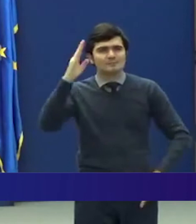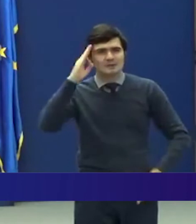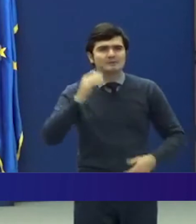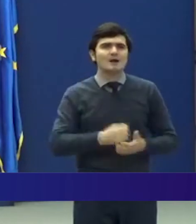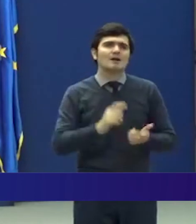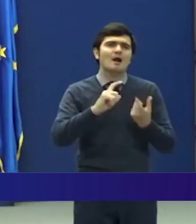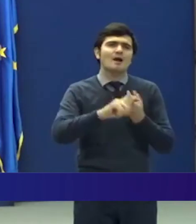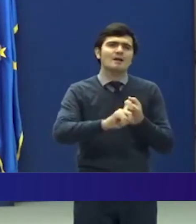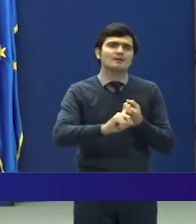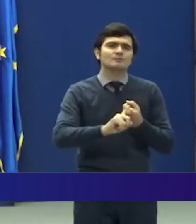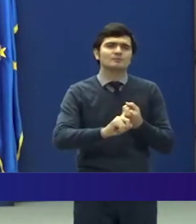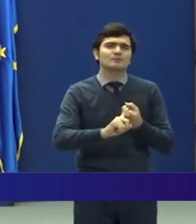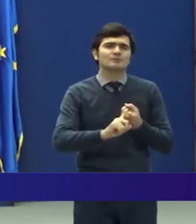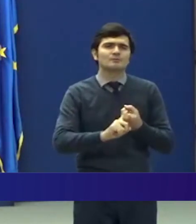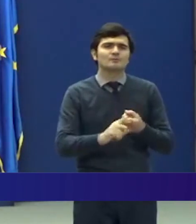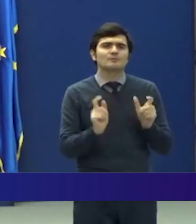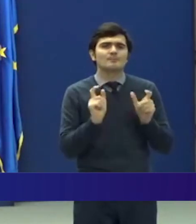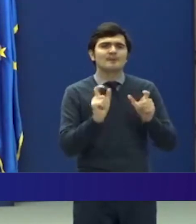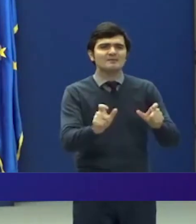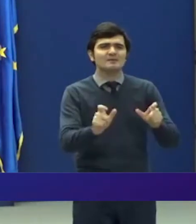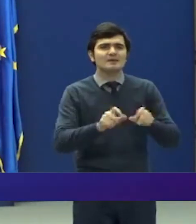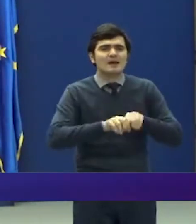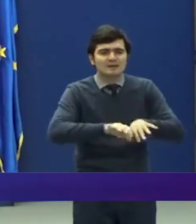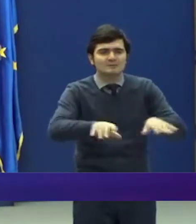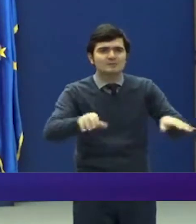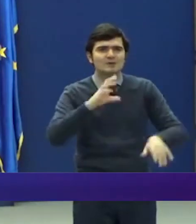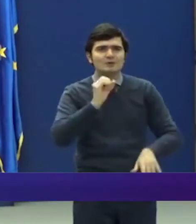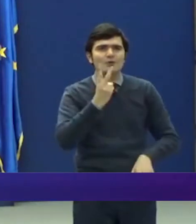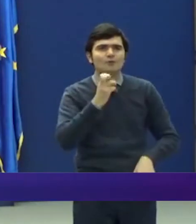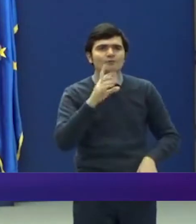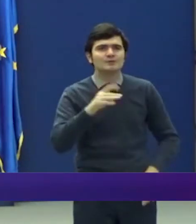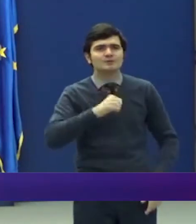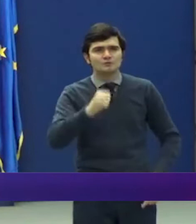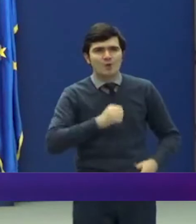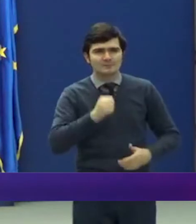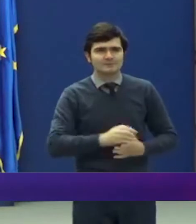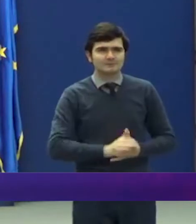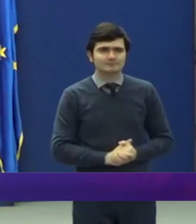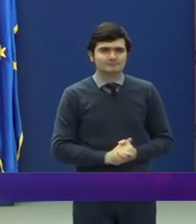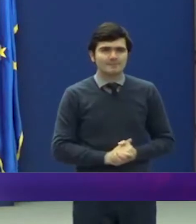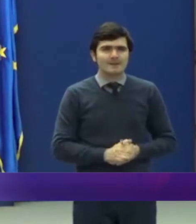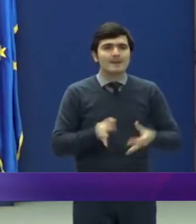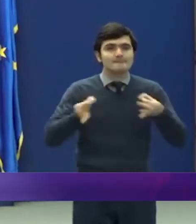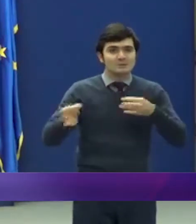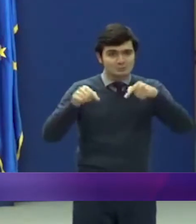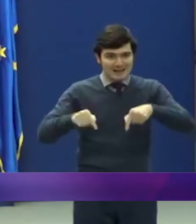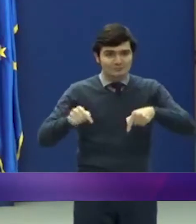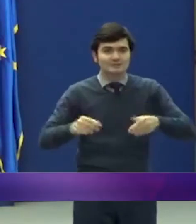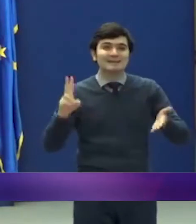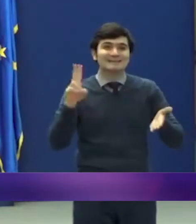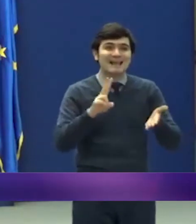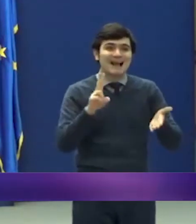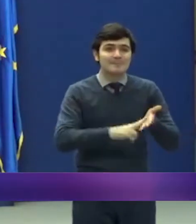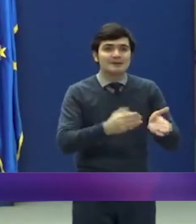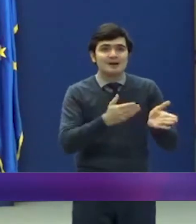la prevenirea răspândirii COVID-19. Măsurile se aplică începând cu